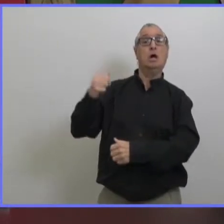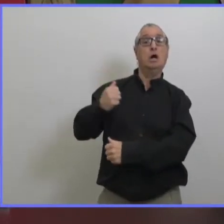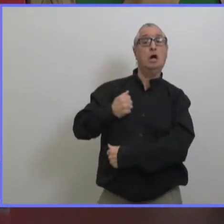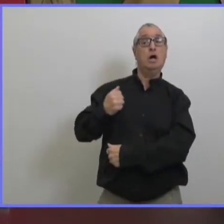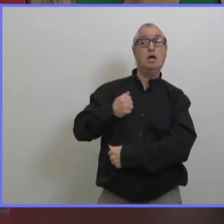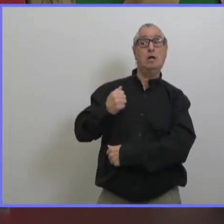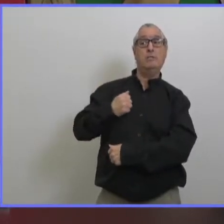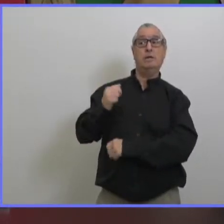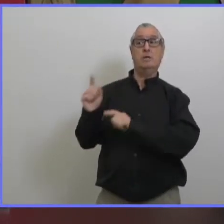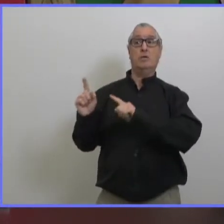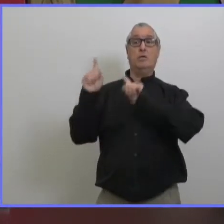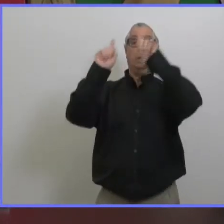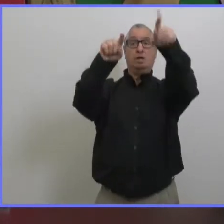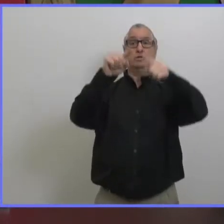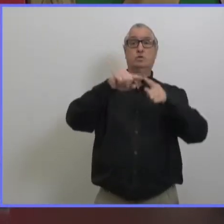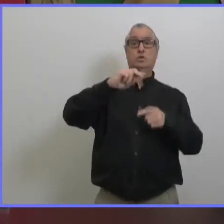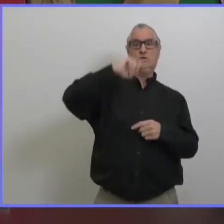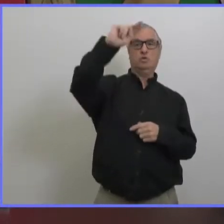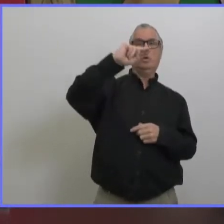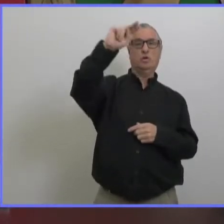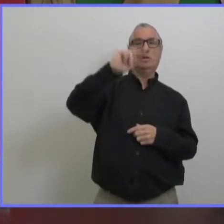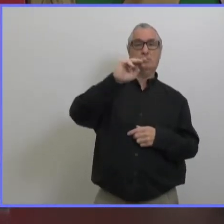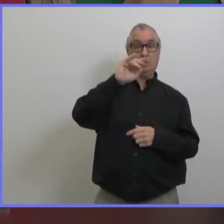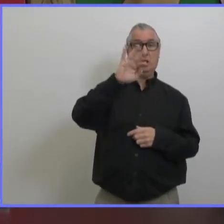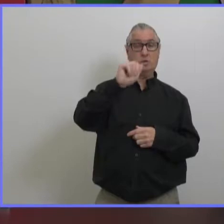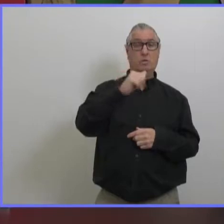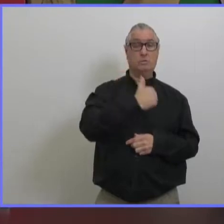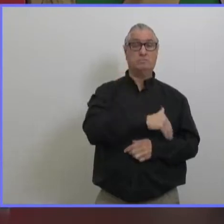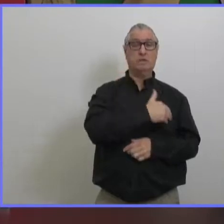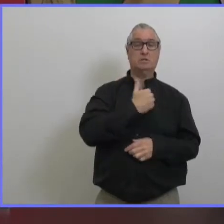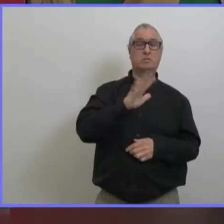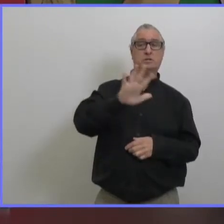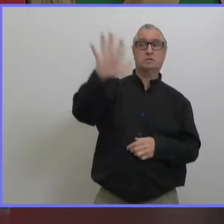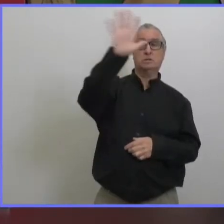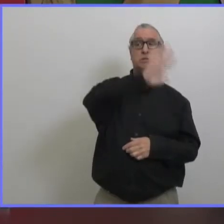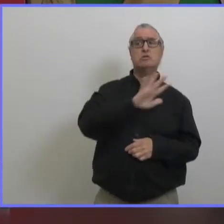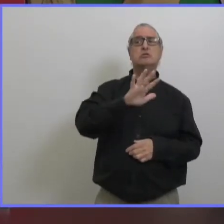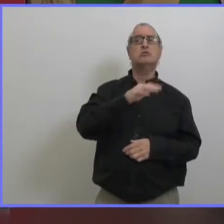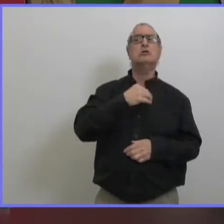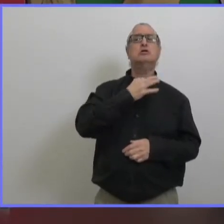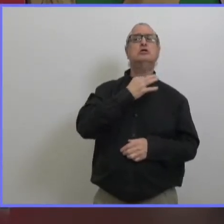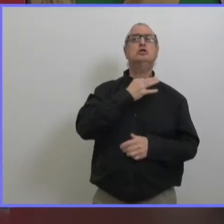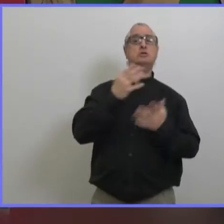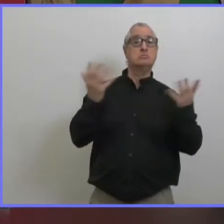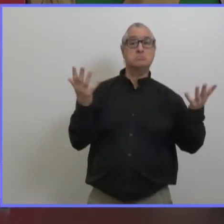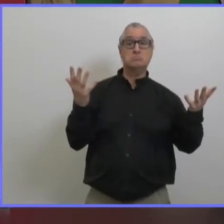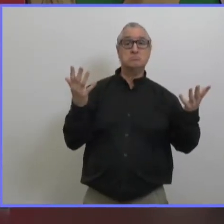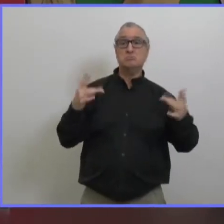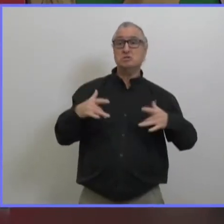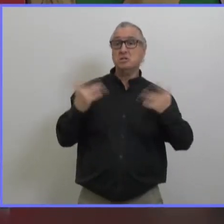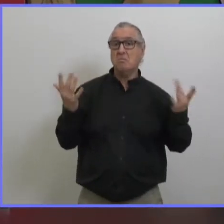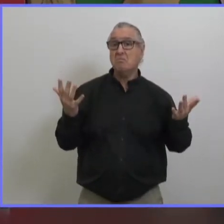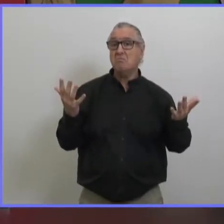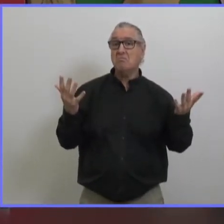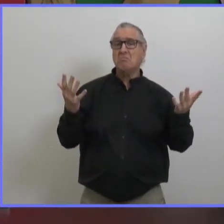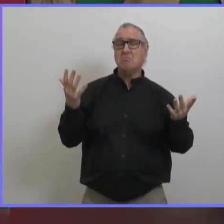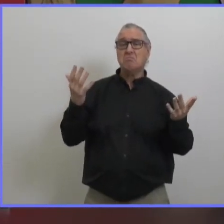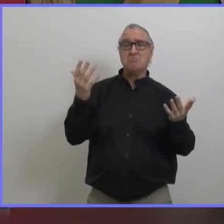dans les régions du nord dans la première nation de pangasi je voulais savoir s'il y avait une mise à jour sur la situation là